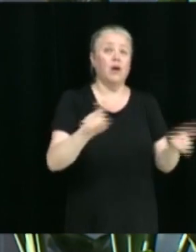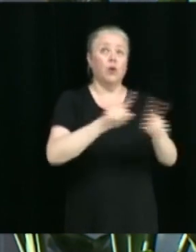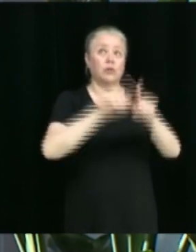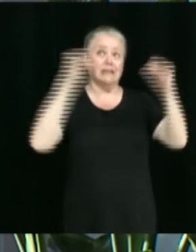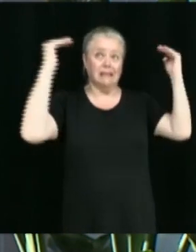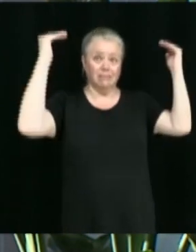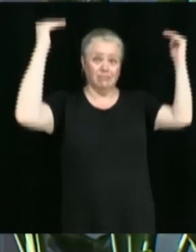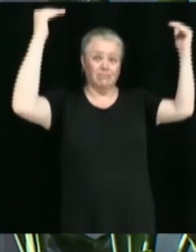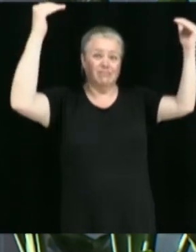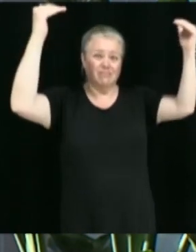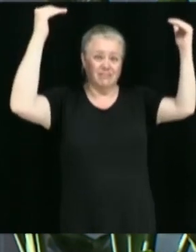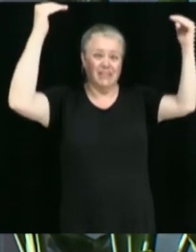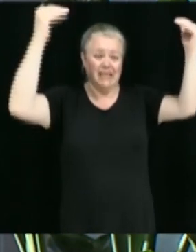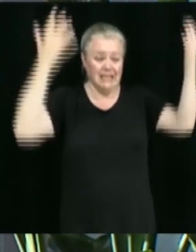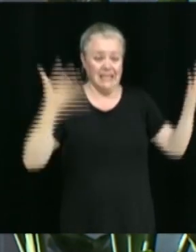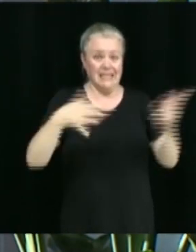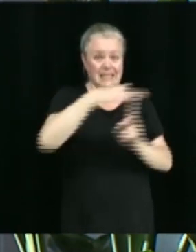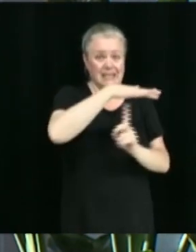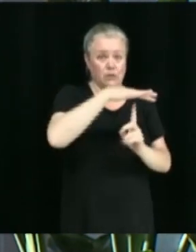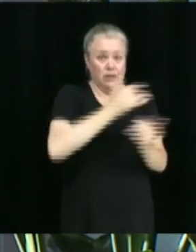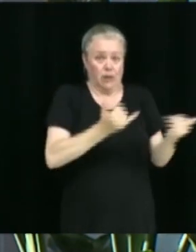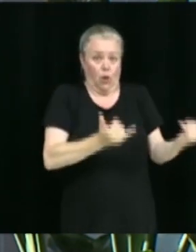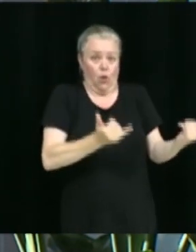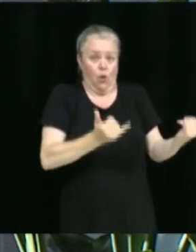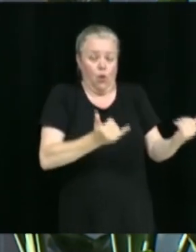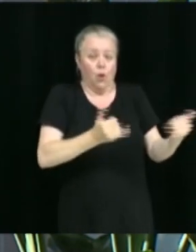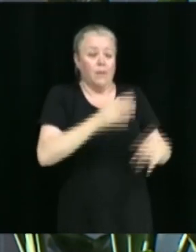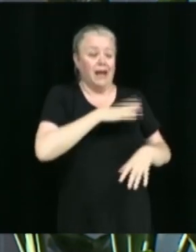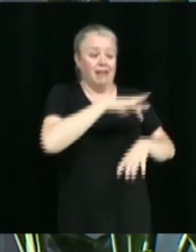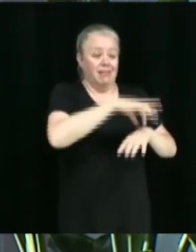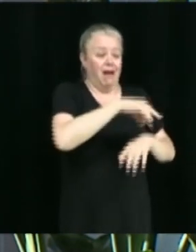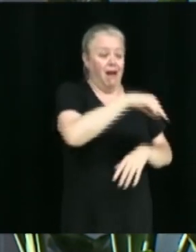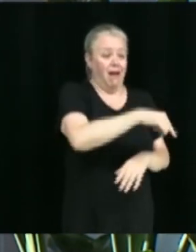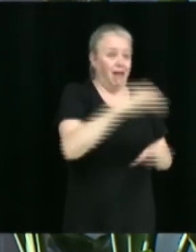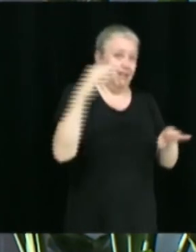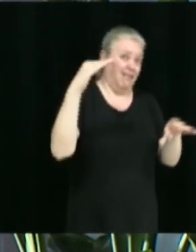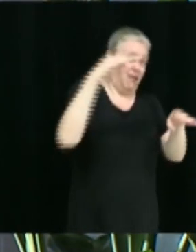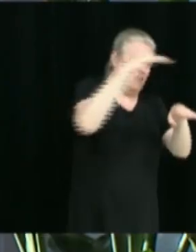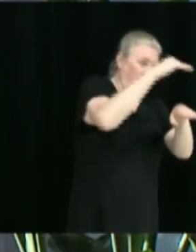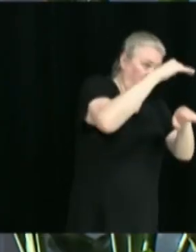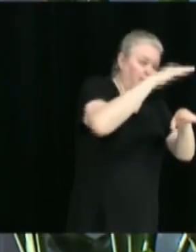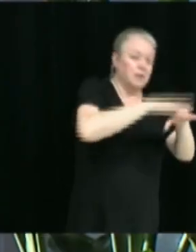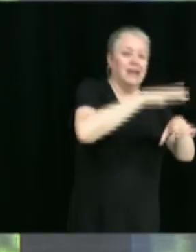leur situation actuelle, sur des lots appartenant à la ville de Victoriaville.